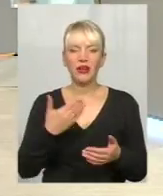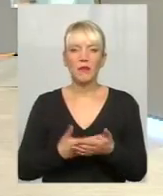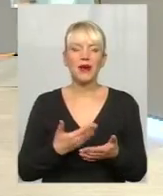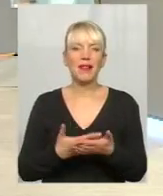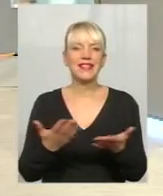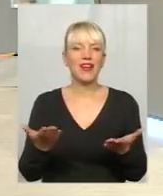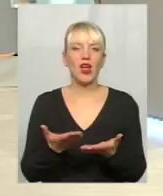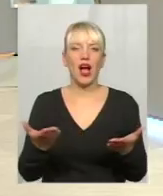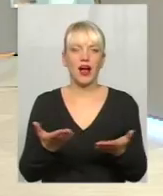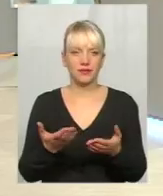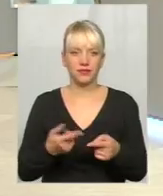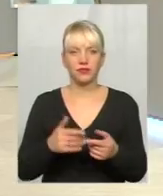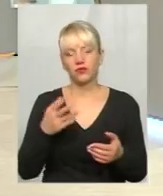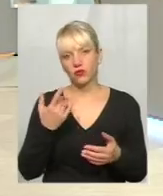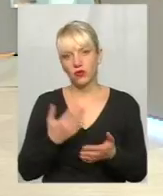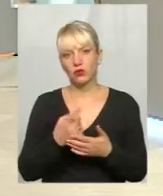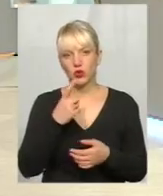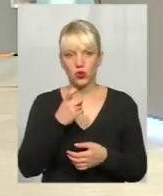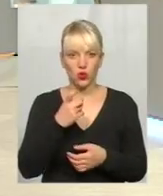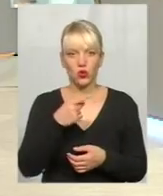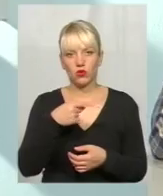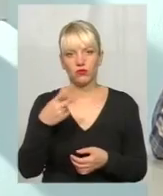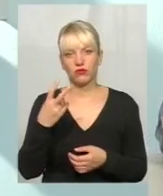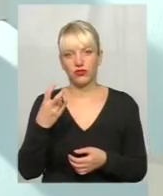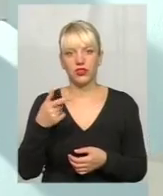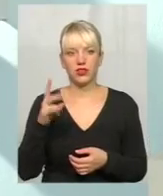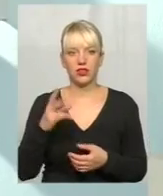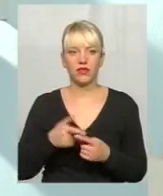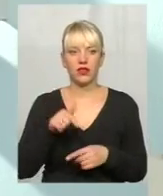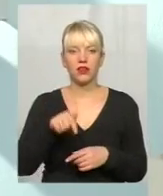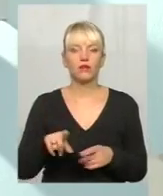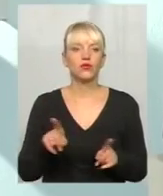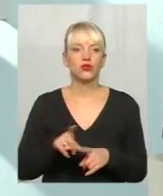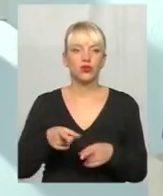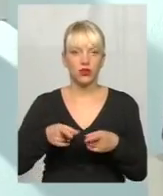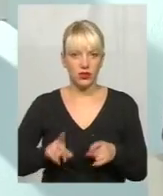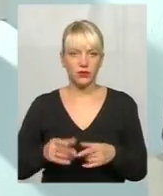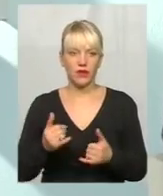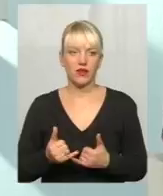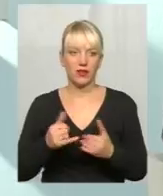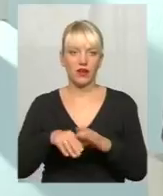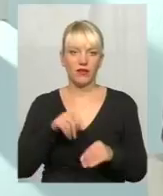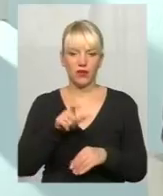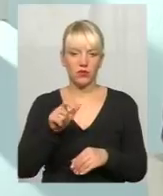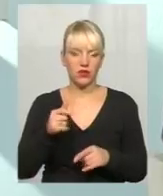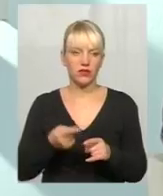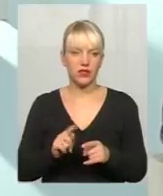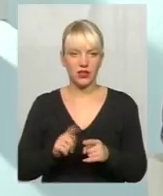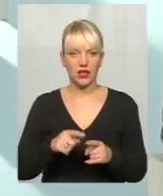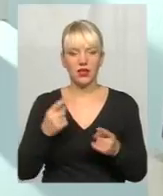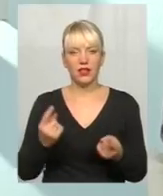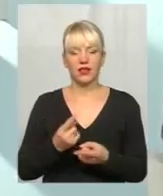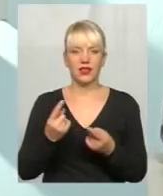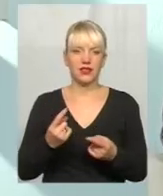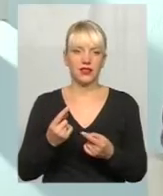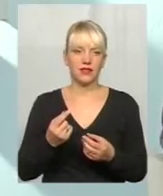ну, принаймні, що там було? Більше від 100 до 200 гривень. То там, насправді, як для виборця, це сума незначна. Ну, хоча я не